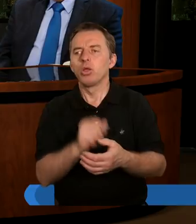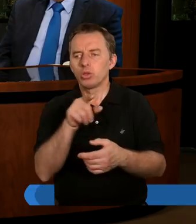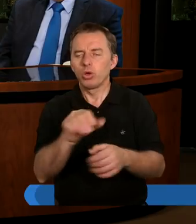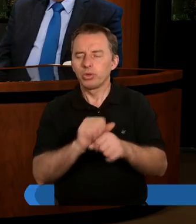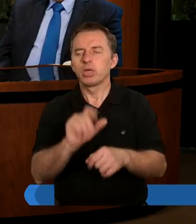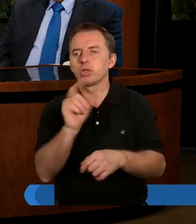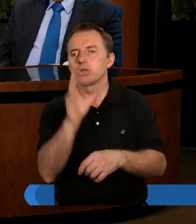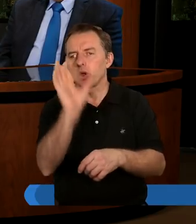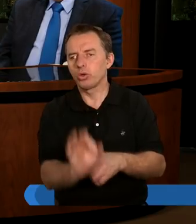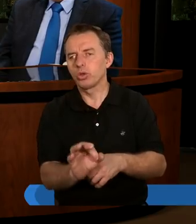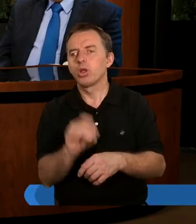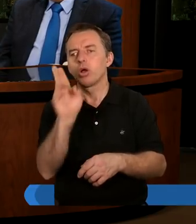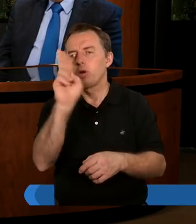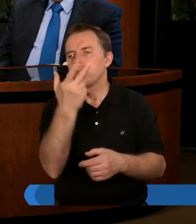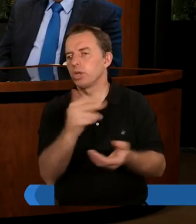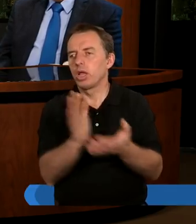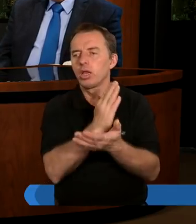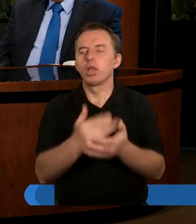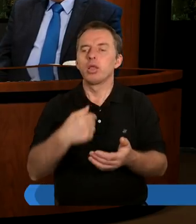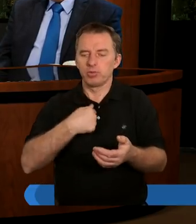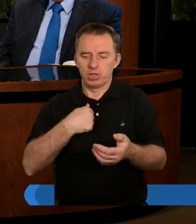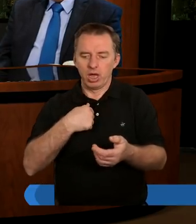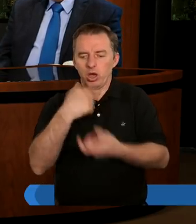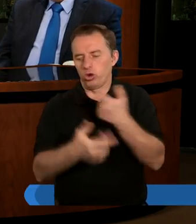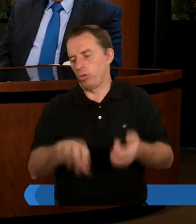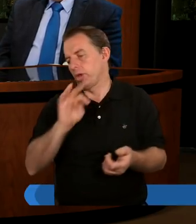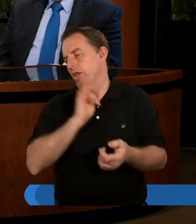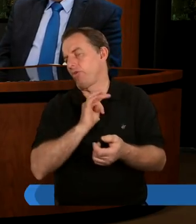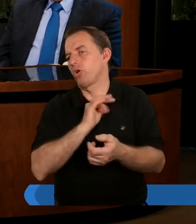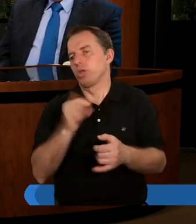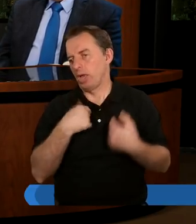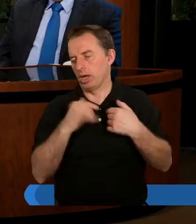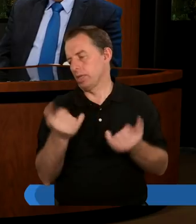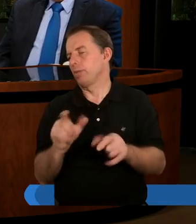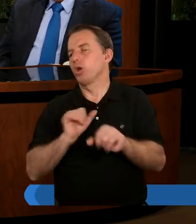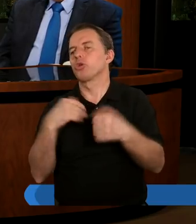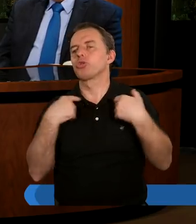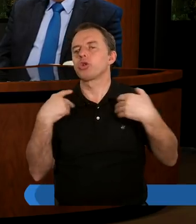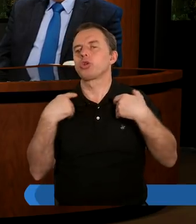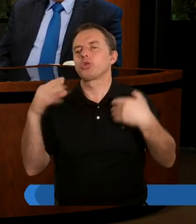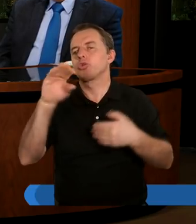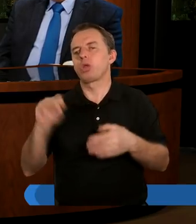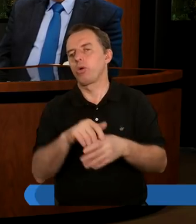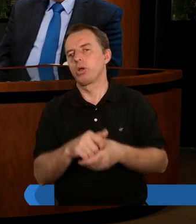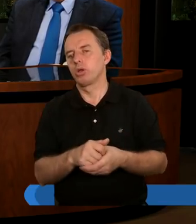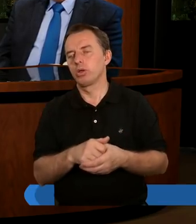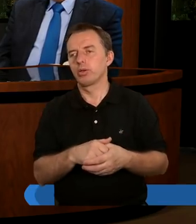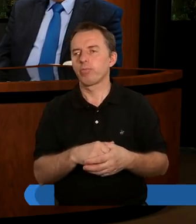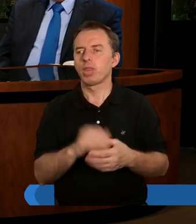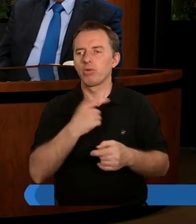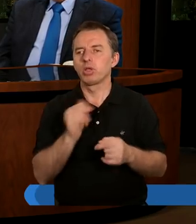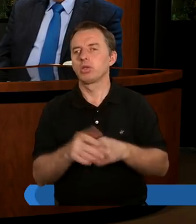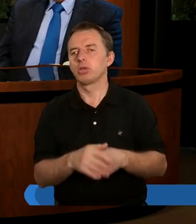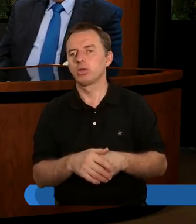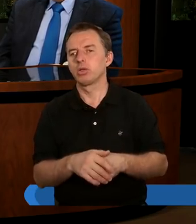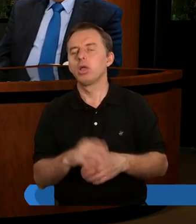jest coś, co ode mnie nie zależy. Ja robię swoje w tej sytuacji i żyję, po prostu żyję, otwierając drogę do